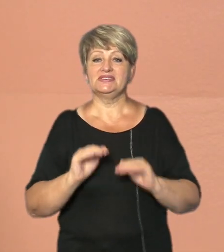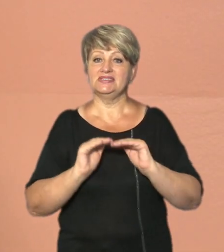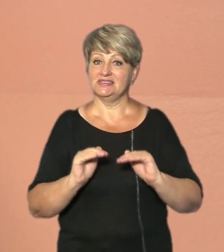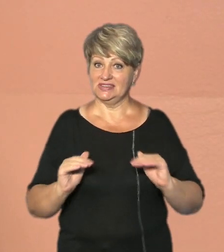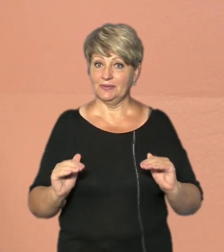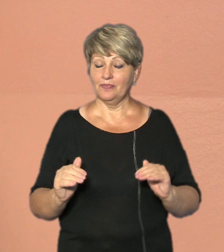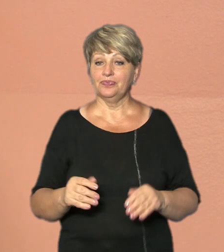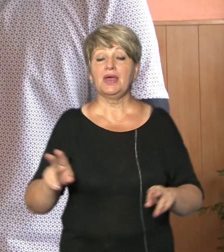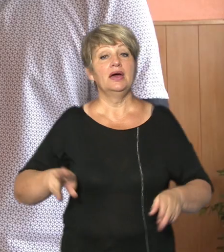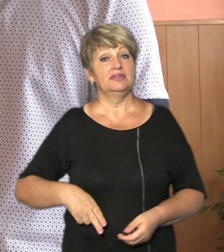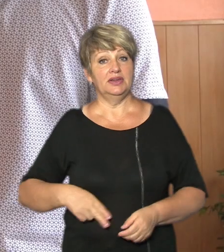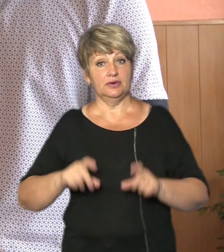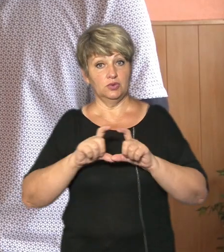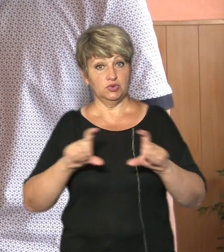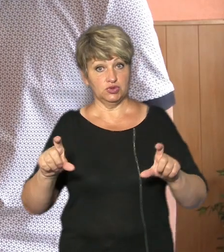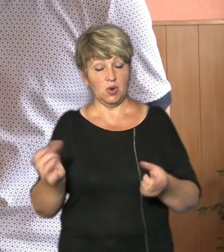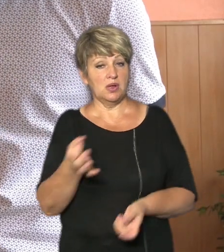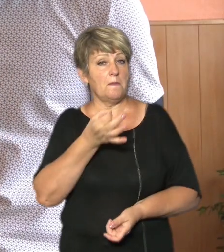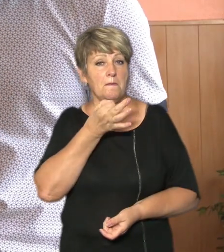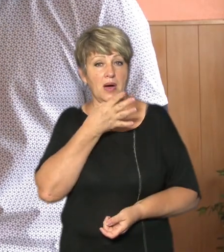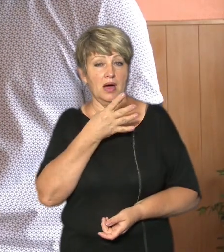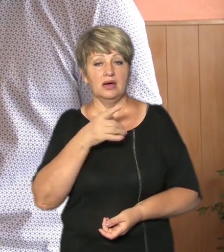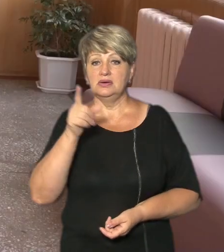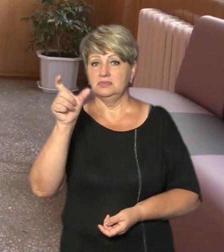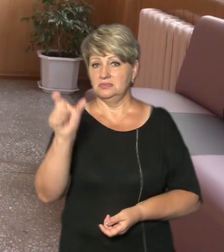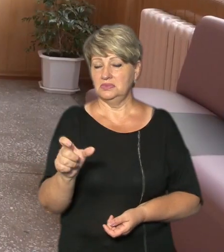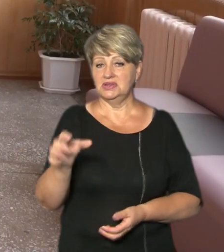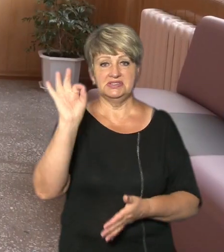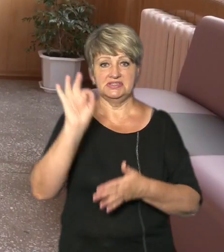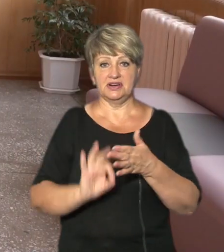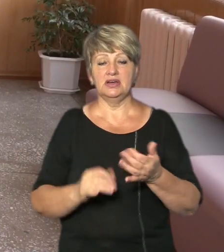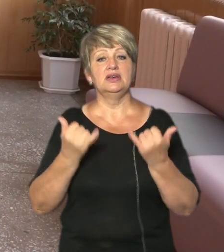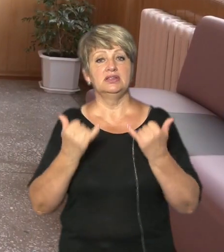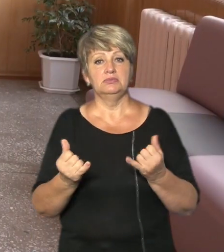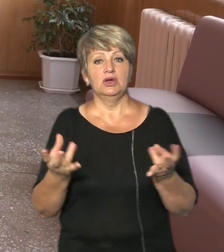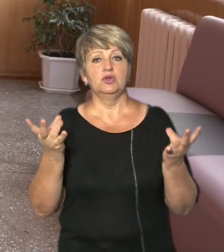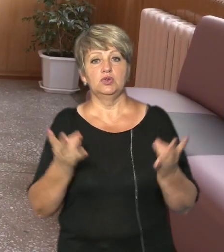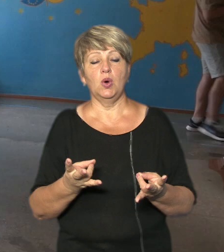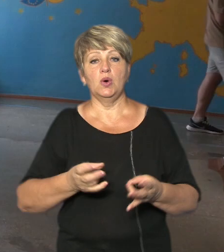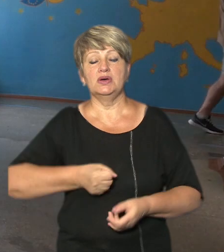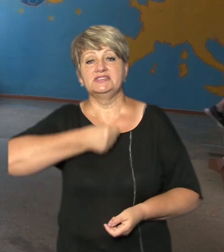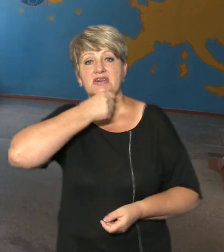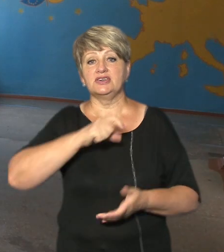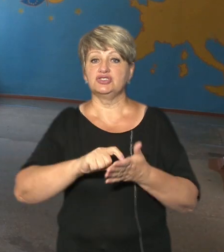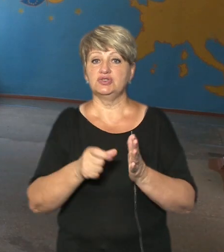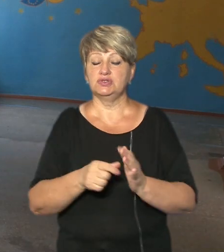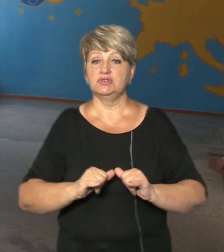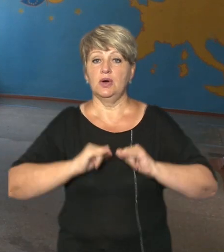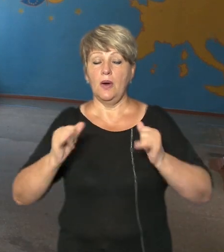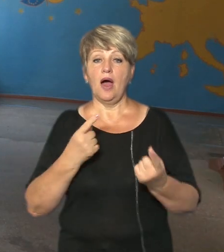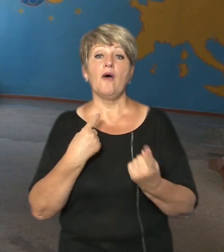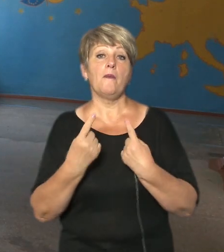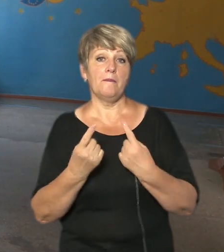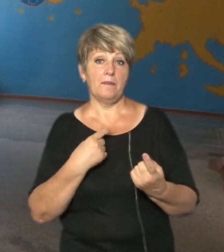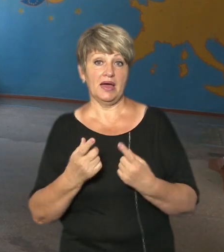Тетяна Скорик розповідає, вчитель сподобався одразу Нині він потрібен, оскільки старших класів побільшало Співбесіді він